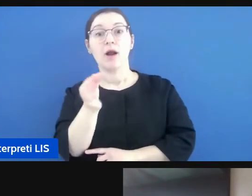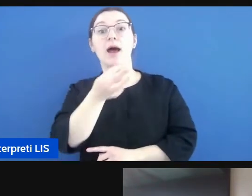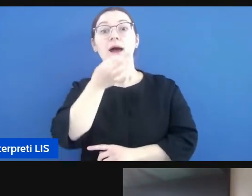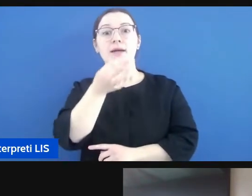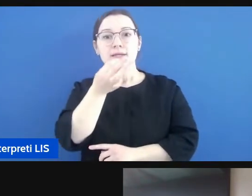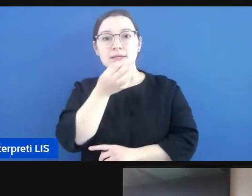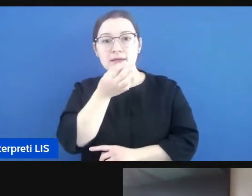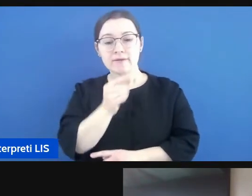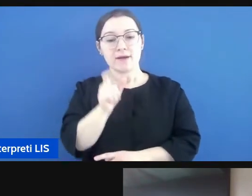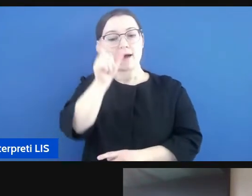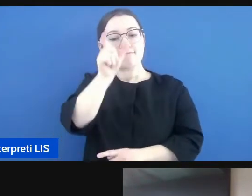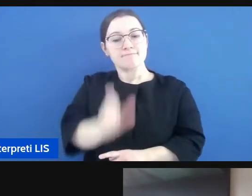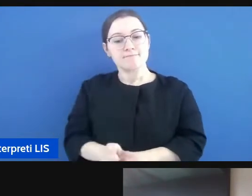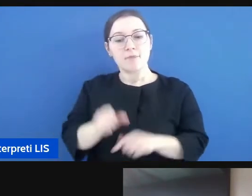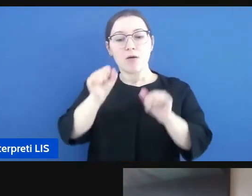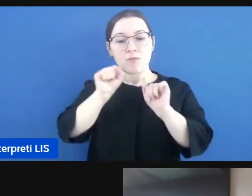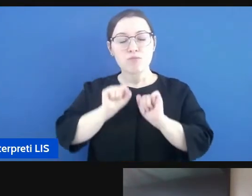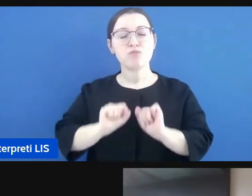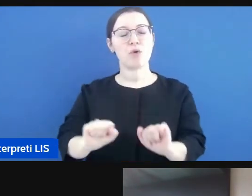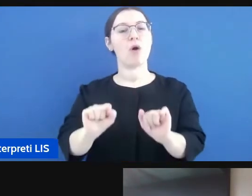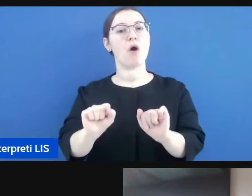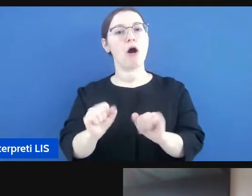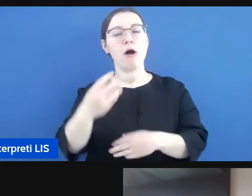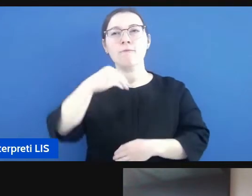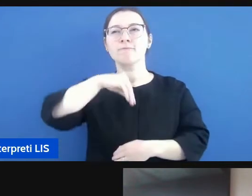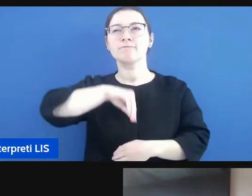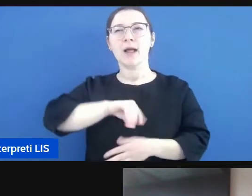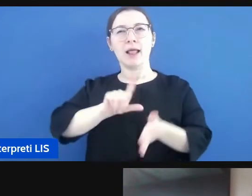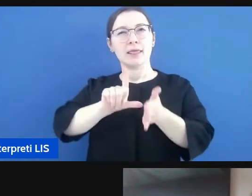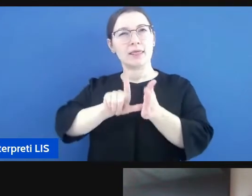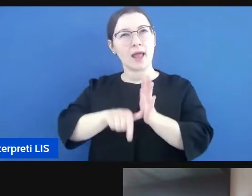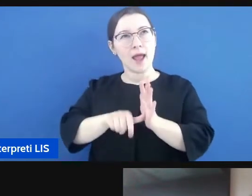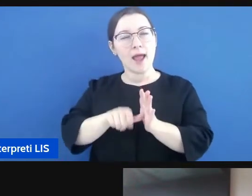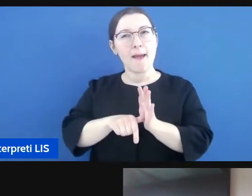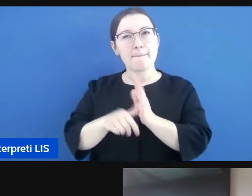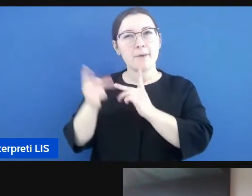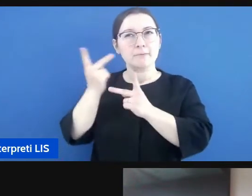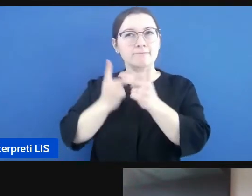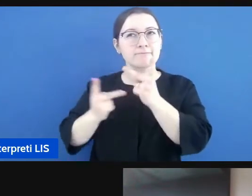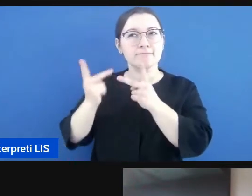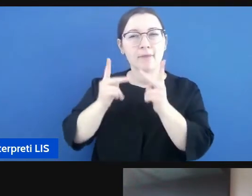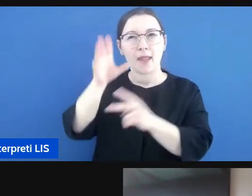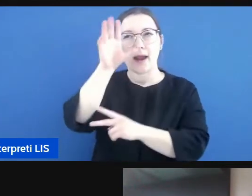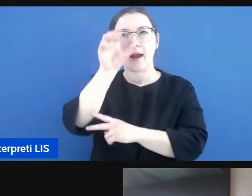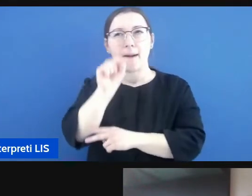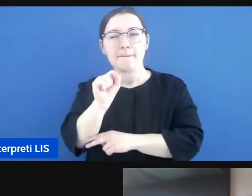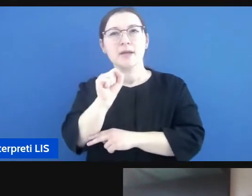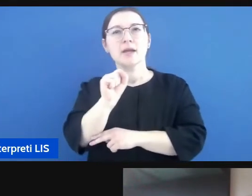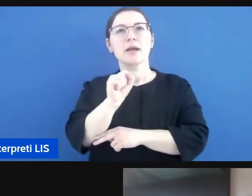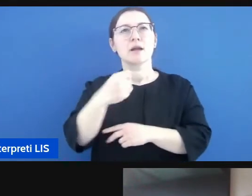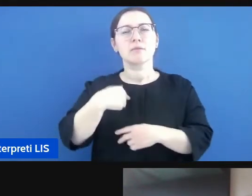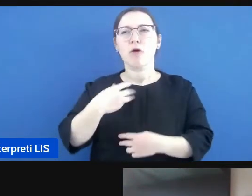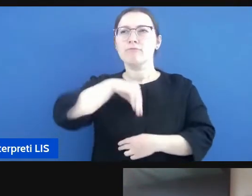permettersi di aver tempo per cercare e di aver tempo per sbagliare